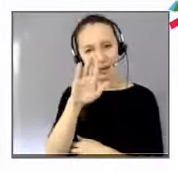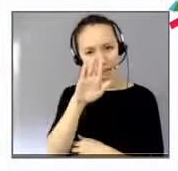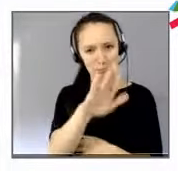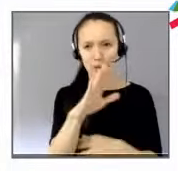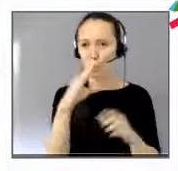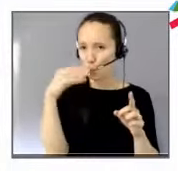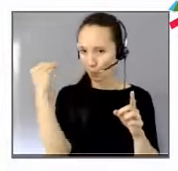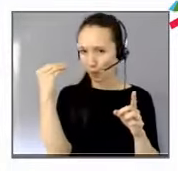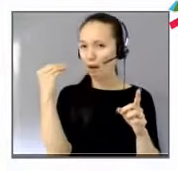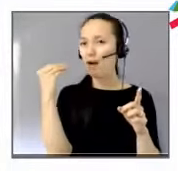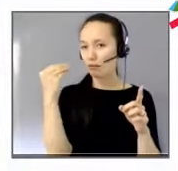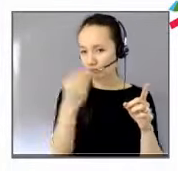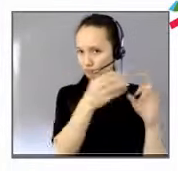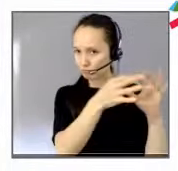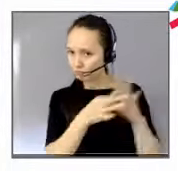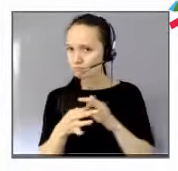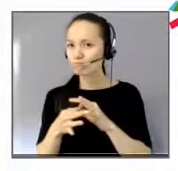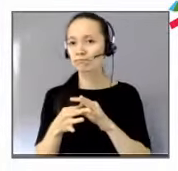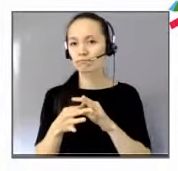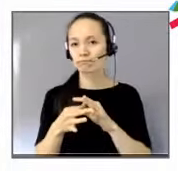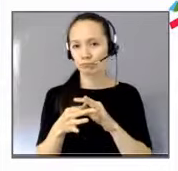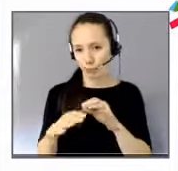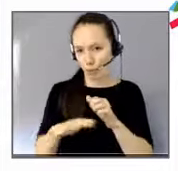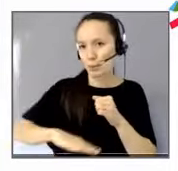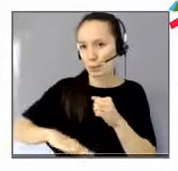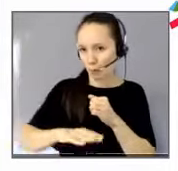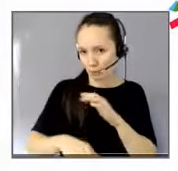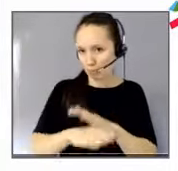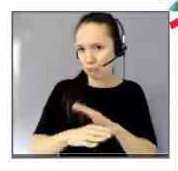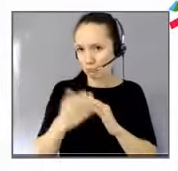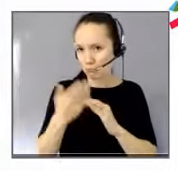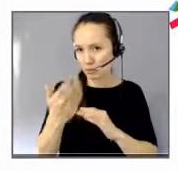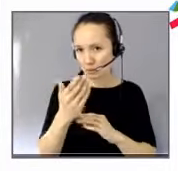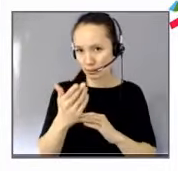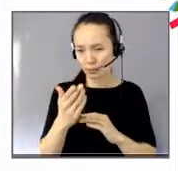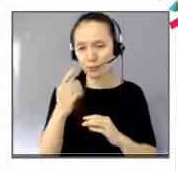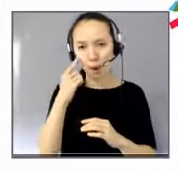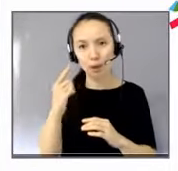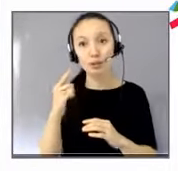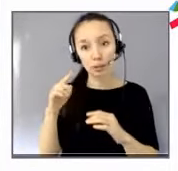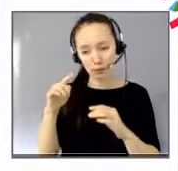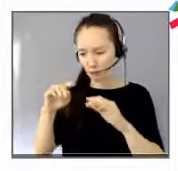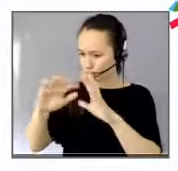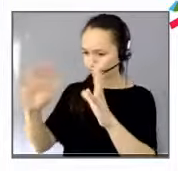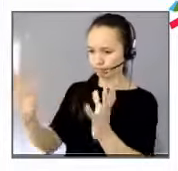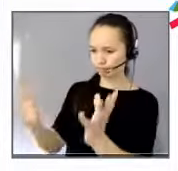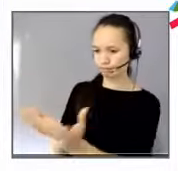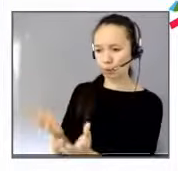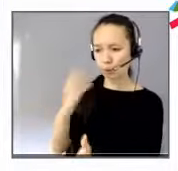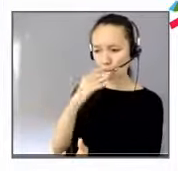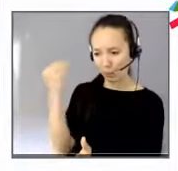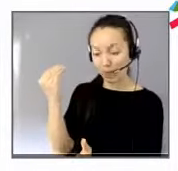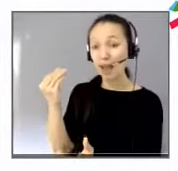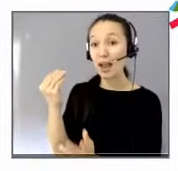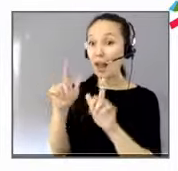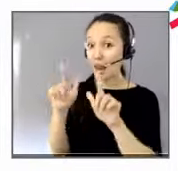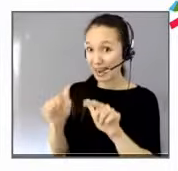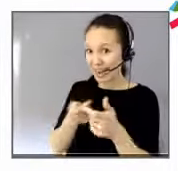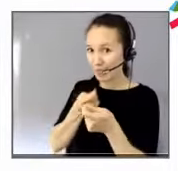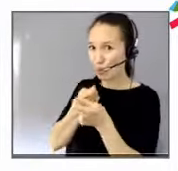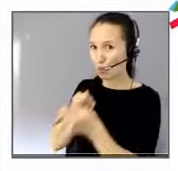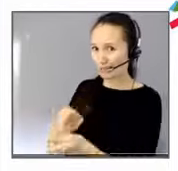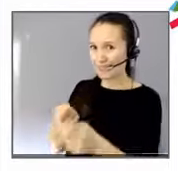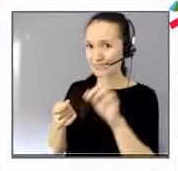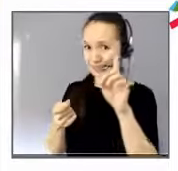et elle considère que le genre humain est menacé, et c'est encore plus vrai aujourd'hui, c'était vrai évidemment